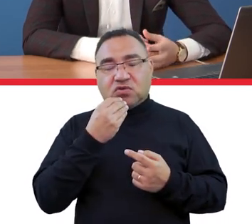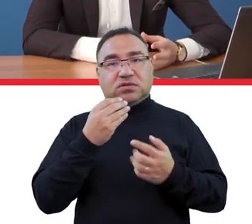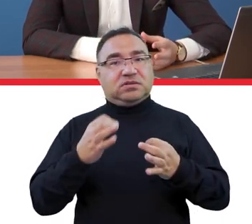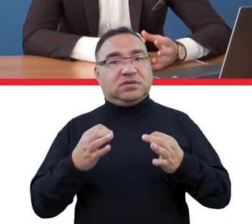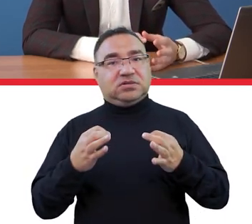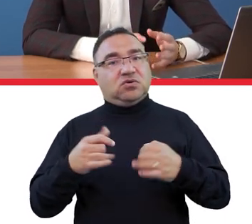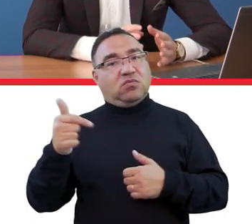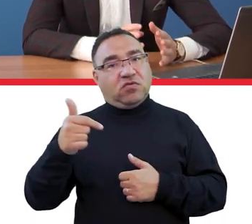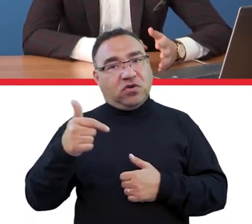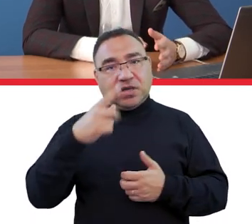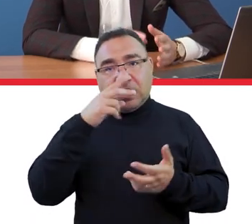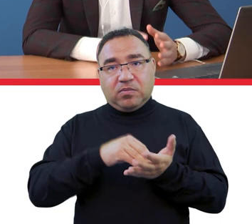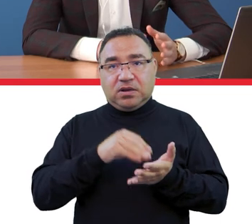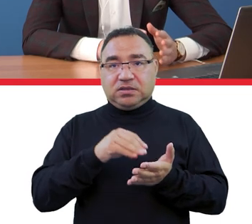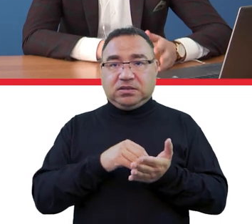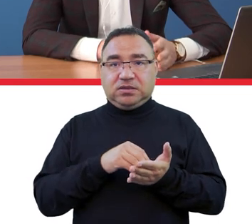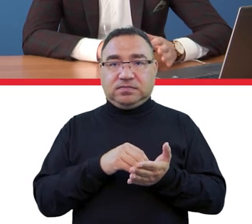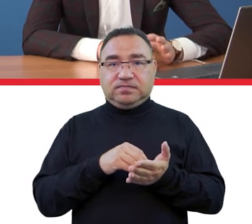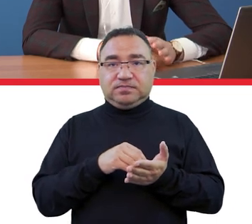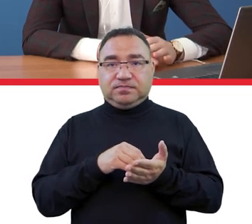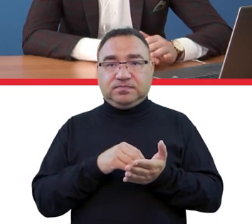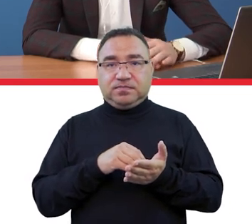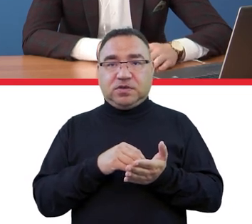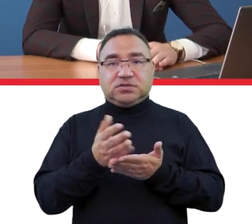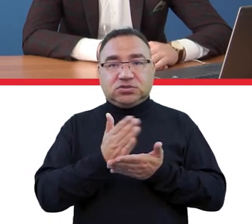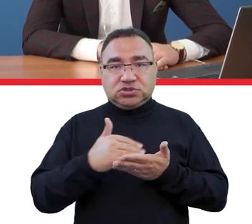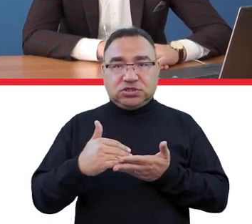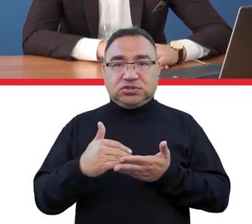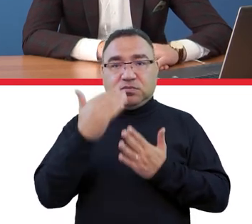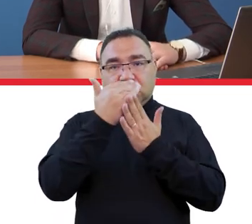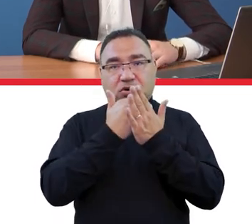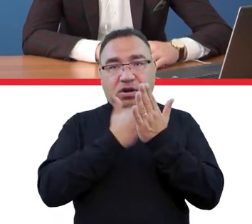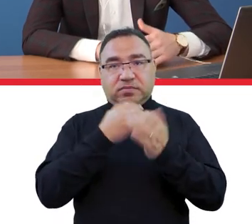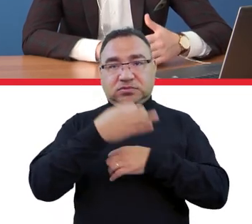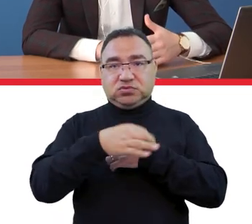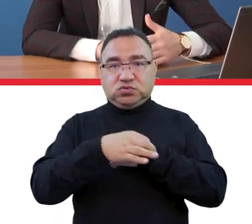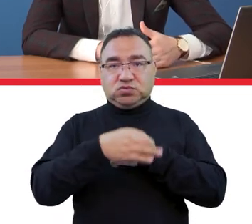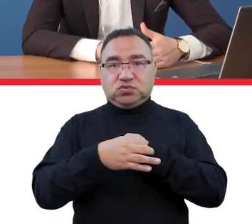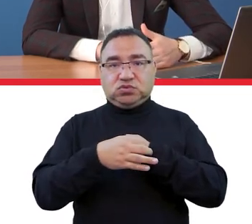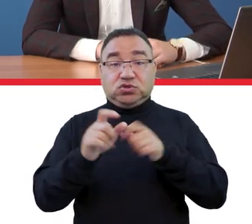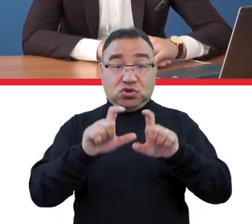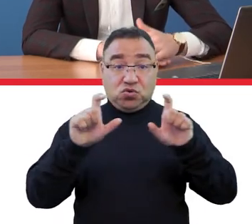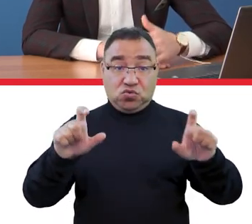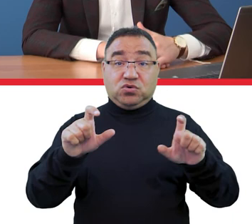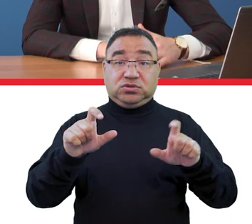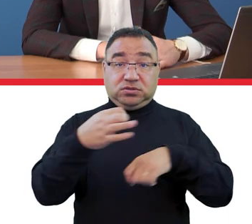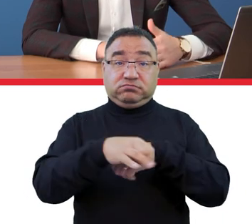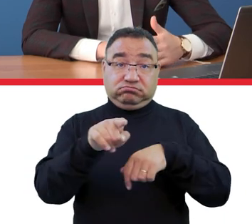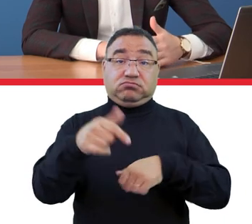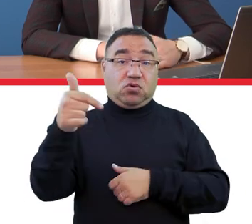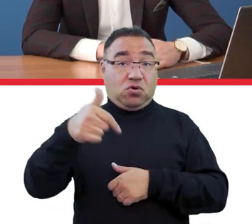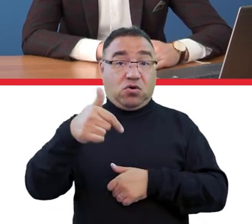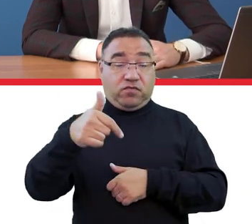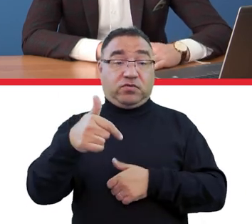obowiązku jeśli chodzi o praktyki to jest element który jest związany z programem studiów i to po stronie uczelni to uczelnia ma